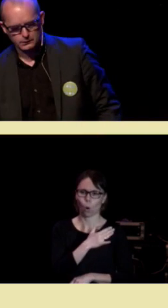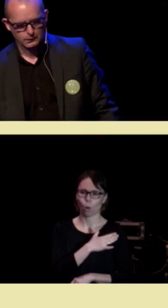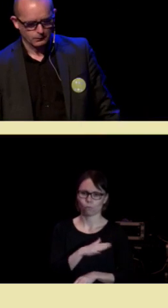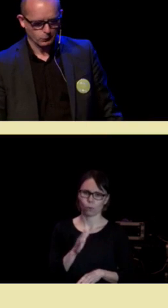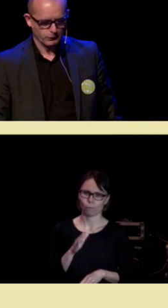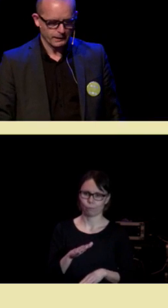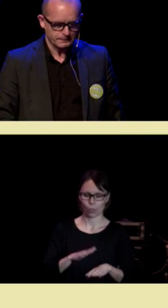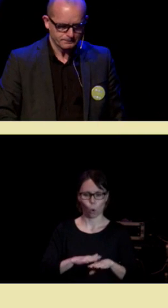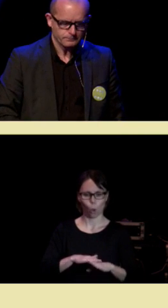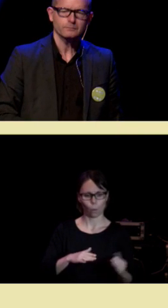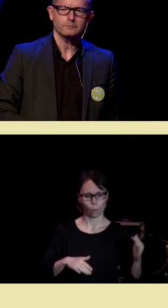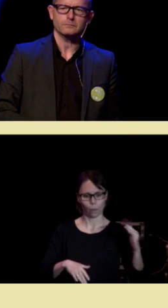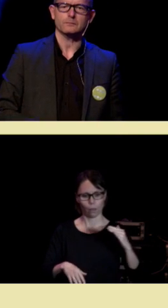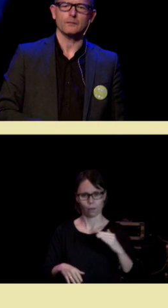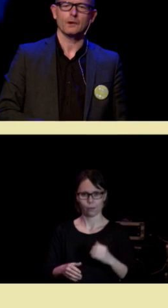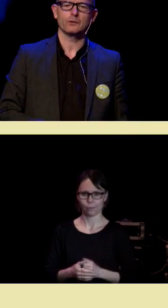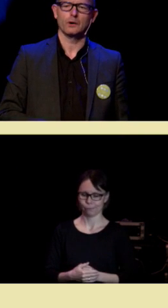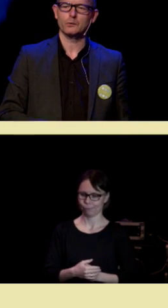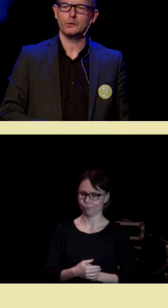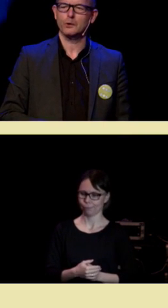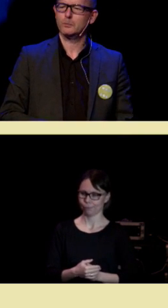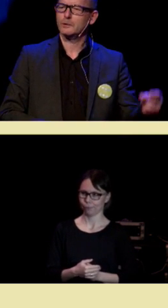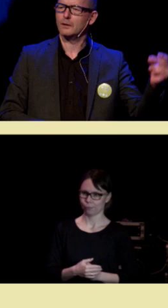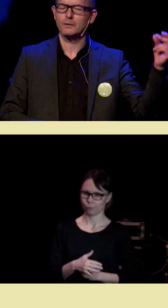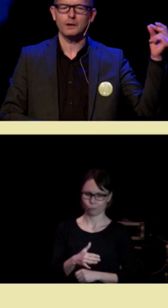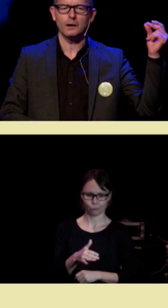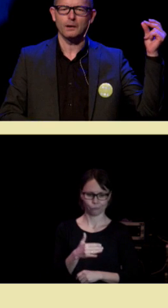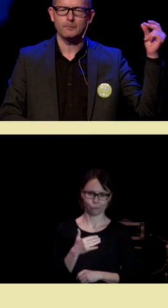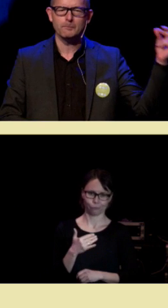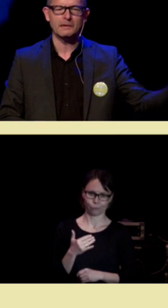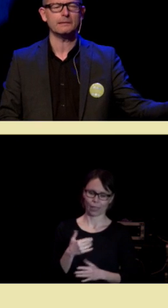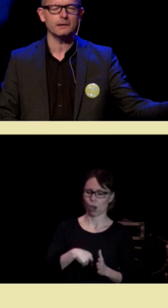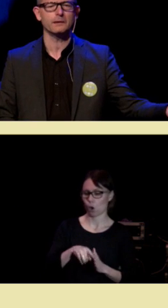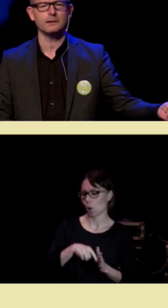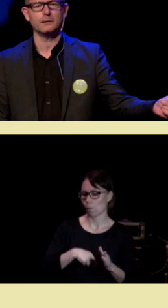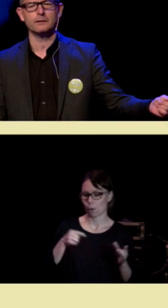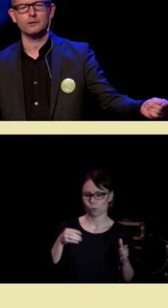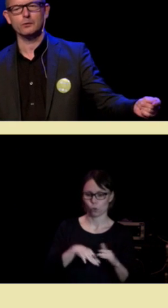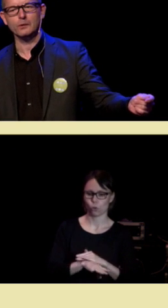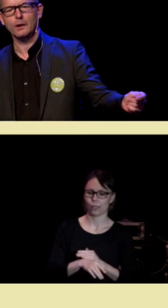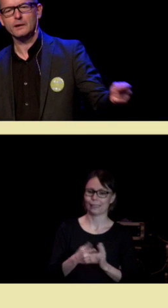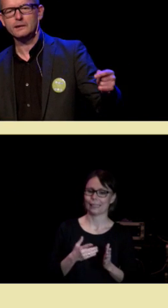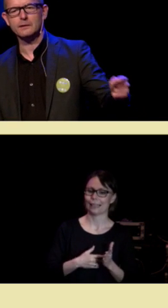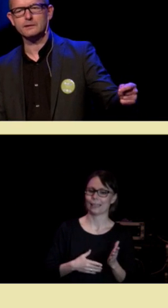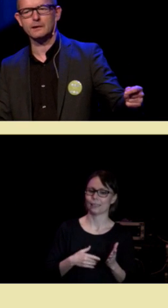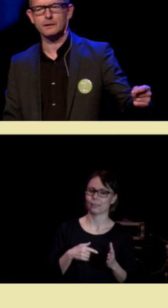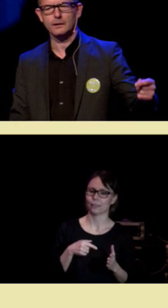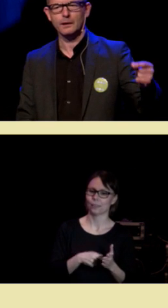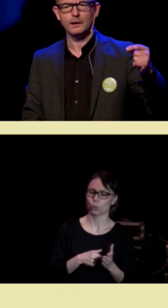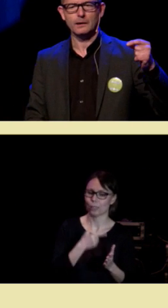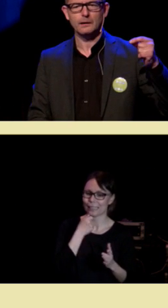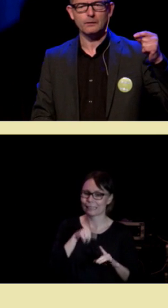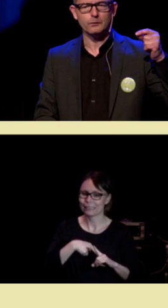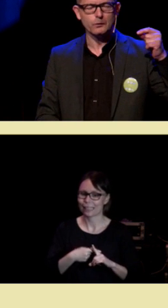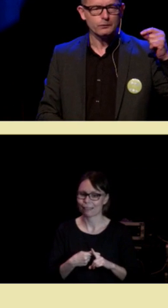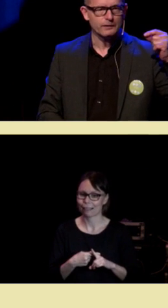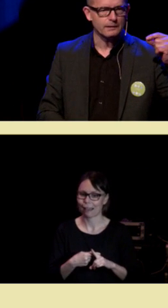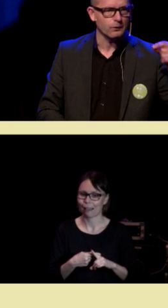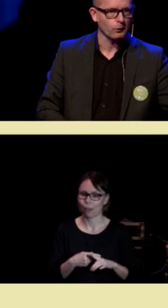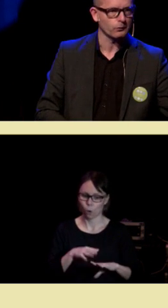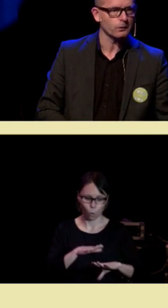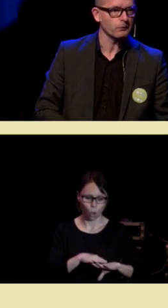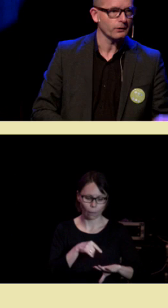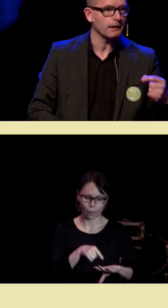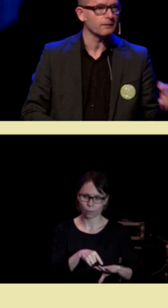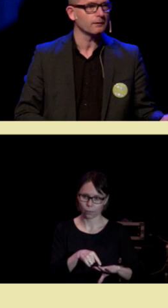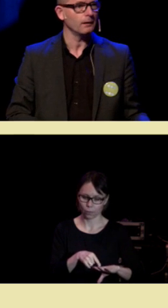mot deg, så kan du i løpet av mindre enn en tid del sekund gjenkjenne hvorvidt